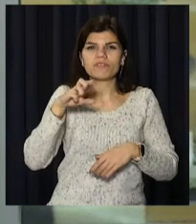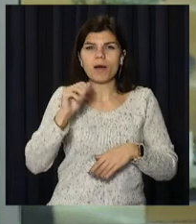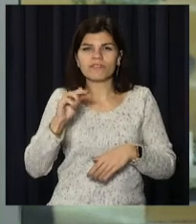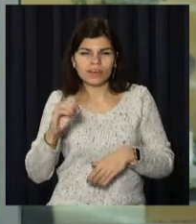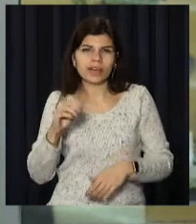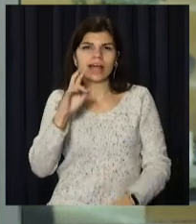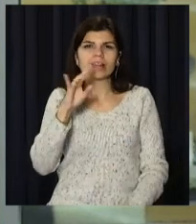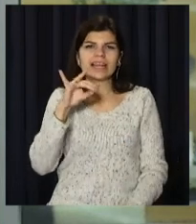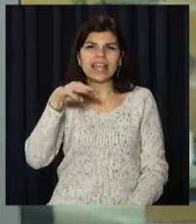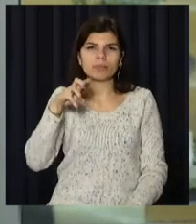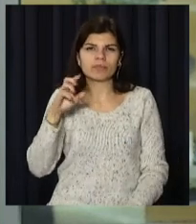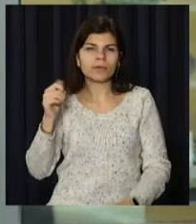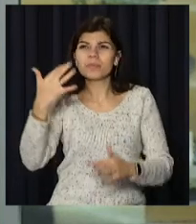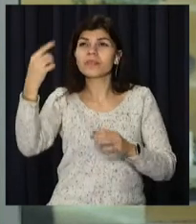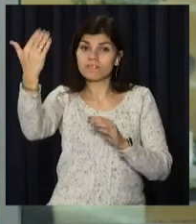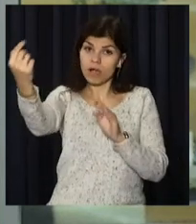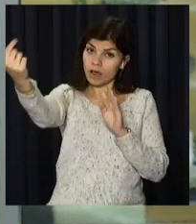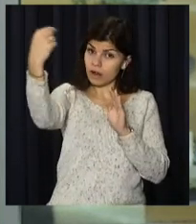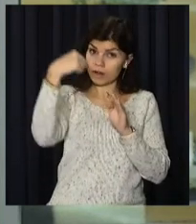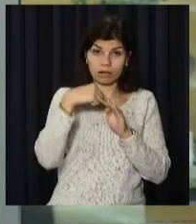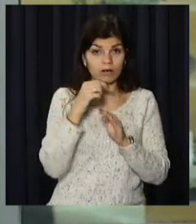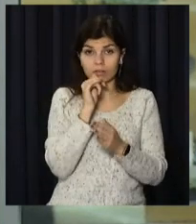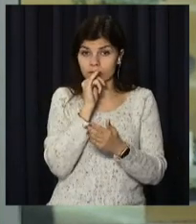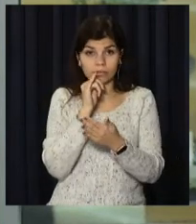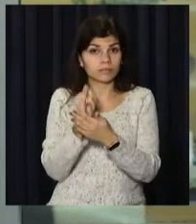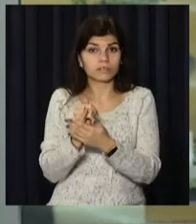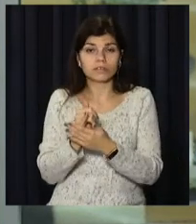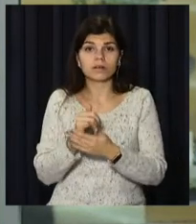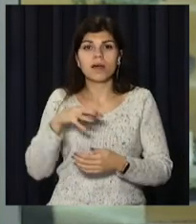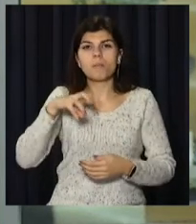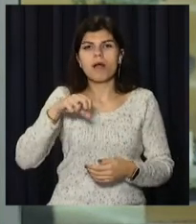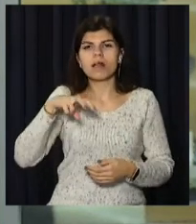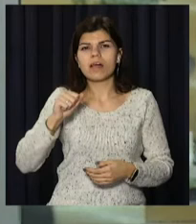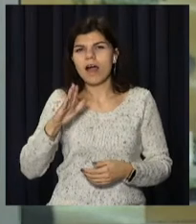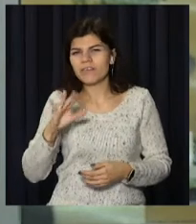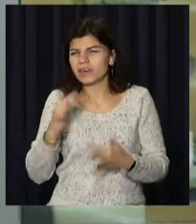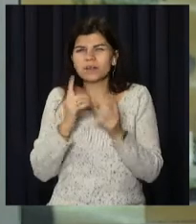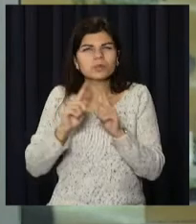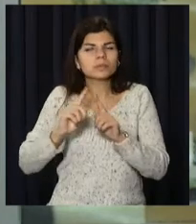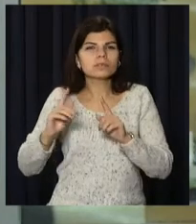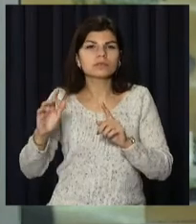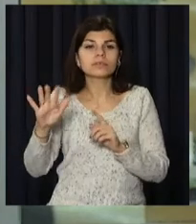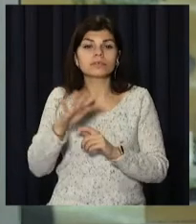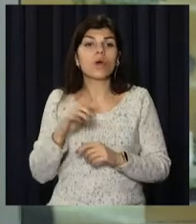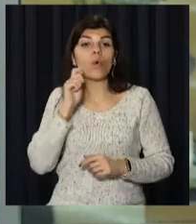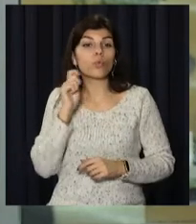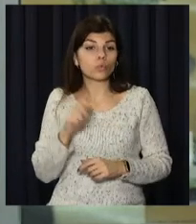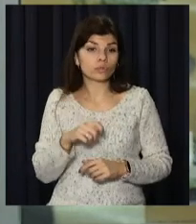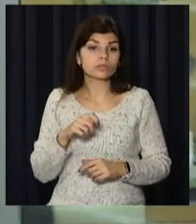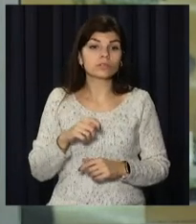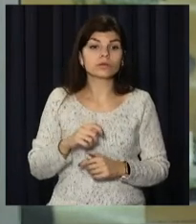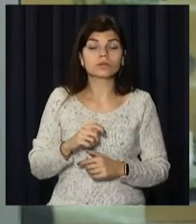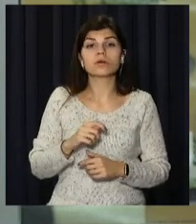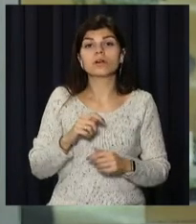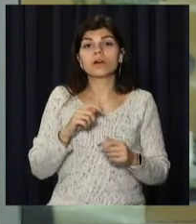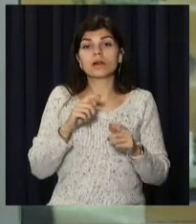Намібії, Королівстві Лесото і Есватині, Мозамбіку та Малаві. Водночас українці, іноземці та